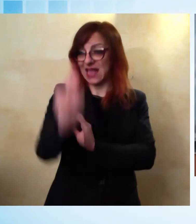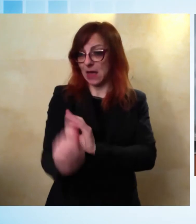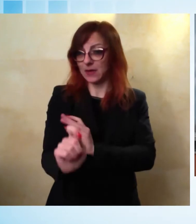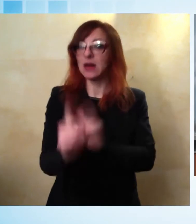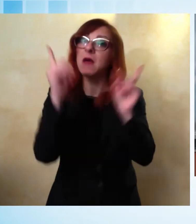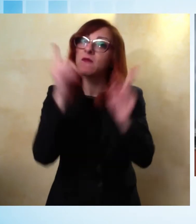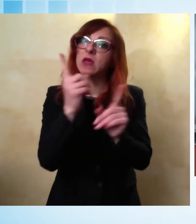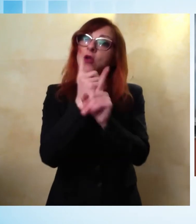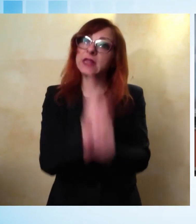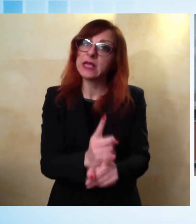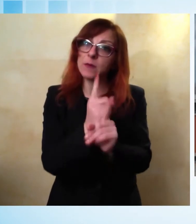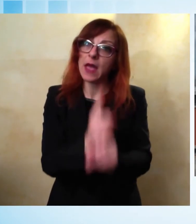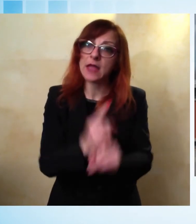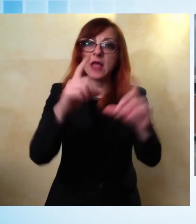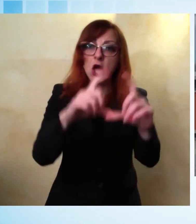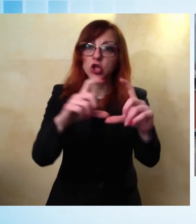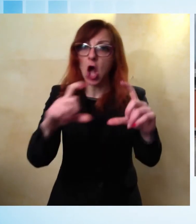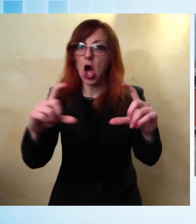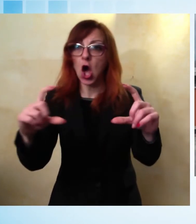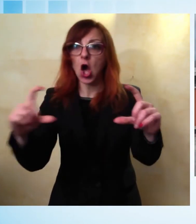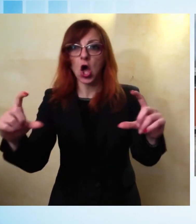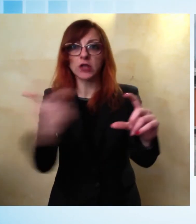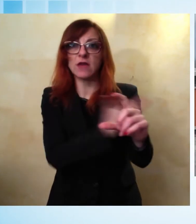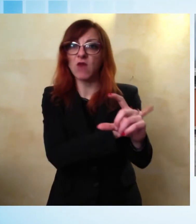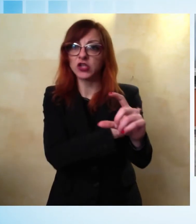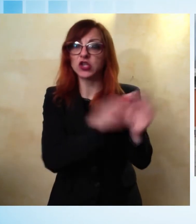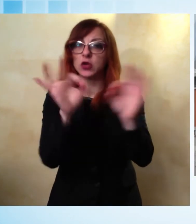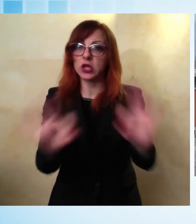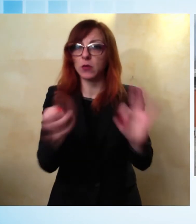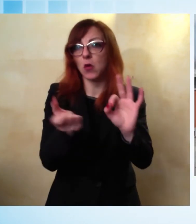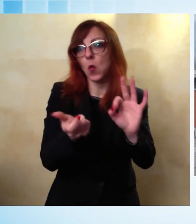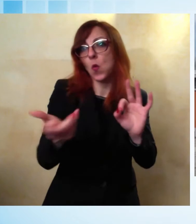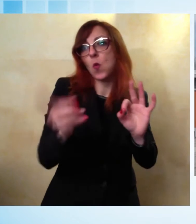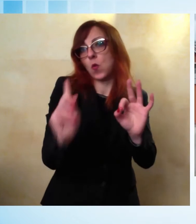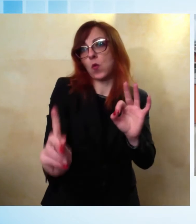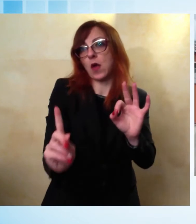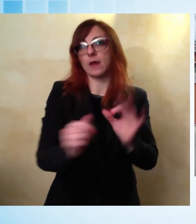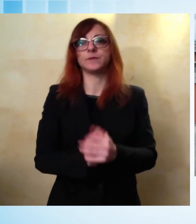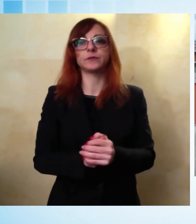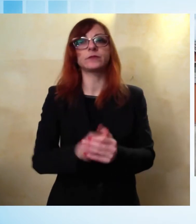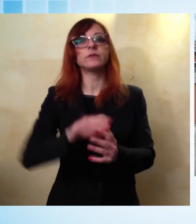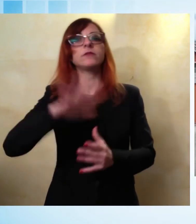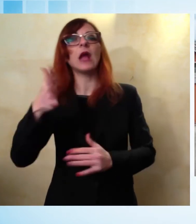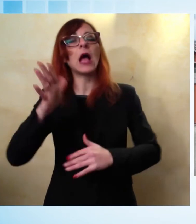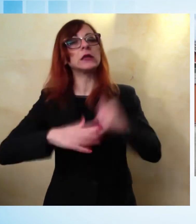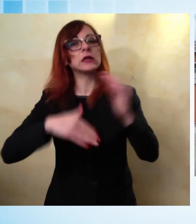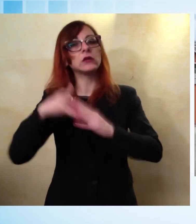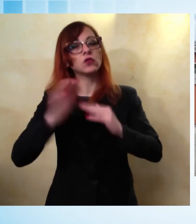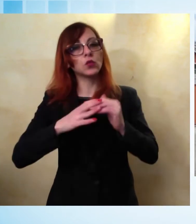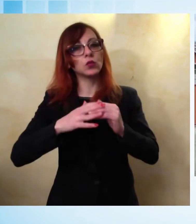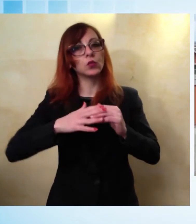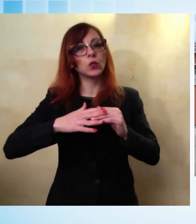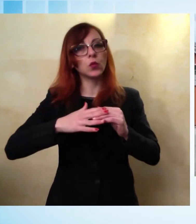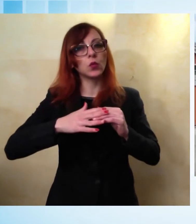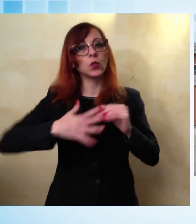aumenteranno le dosi a disposizione. Altre strutture già individuate sul territorio dell'Asla Toscana Nord per lo stesso utilizzo